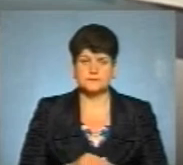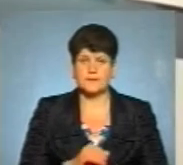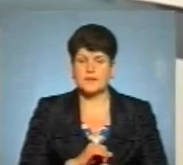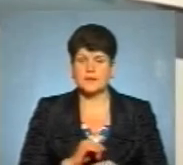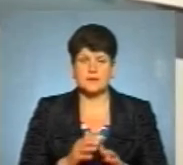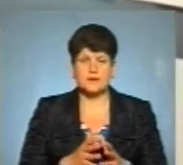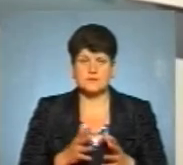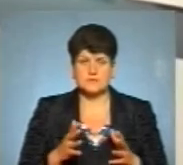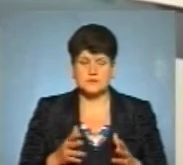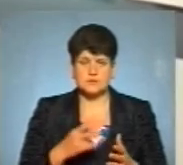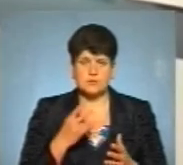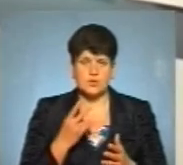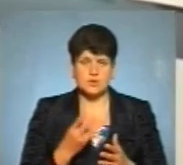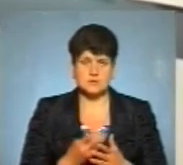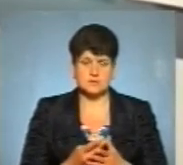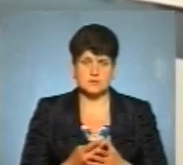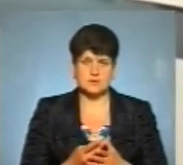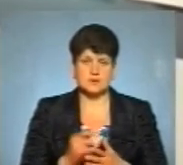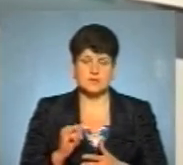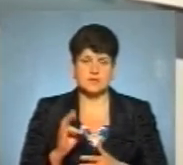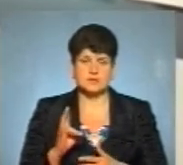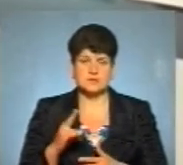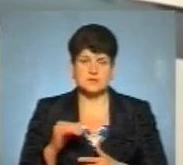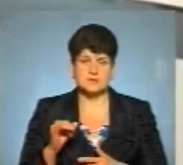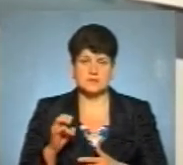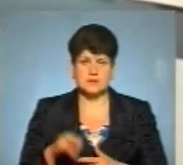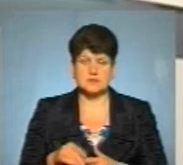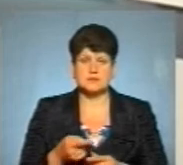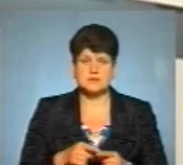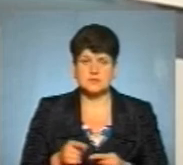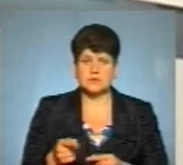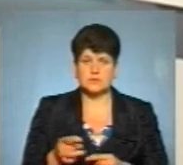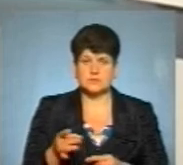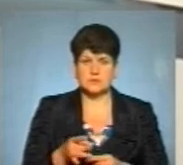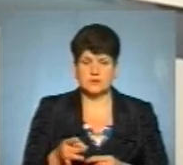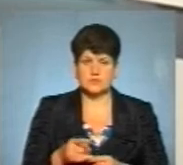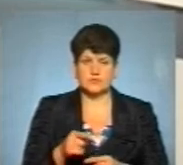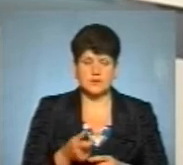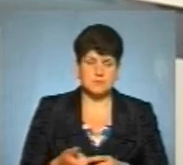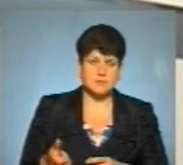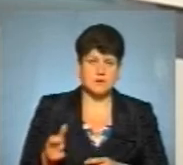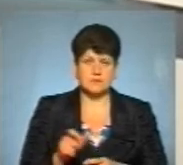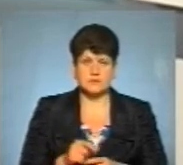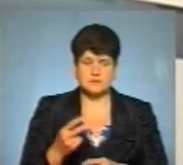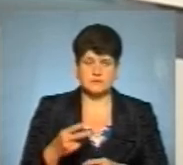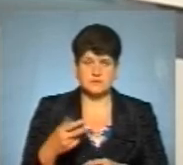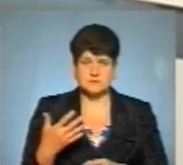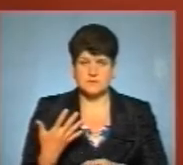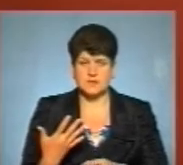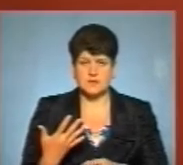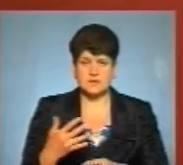показники інцидентності зараз в Тернопільському районі, вони перевищують 25